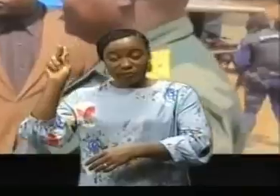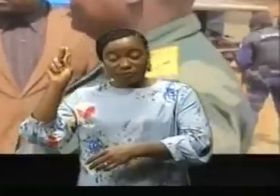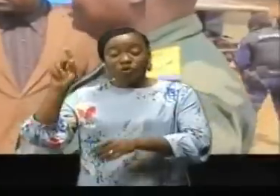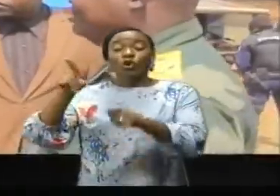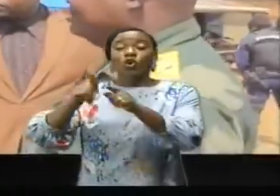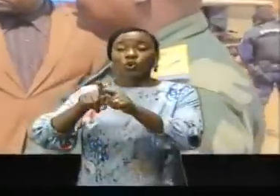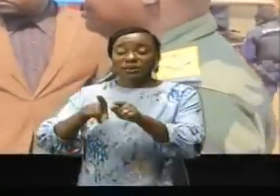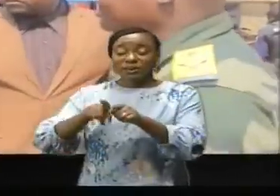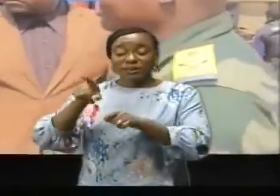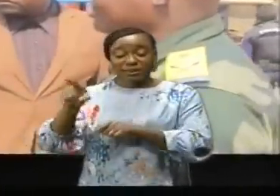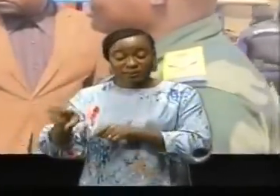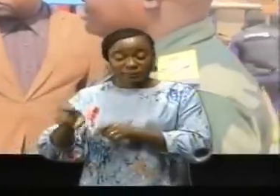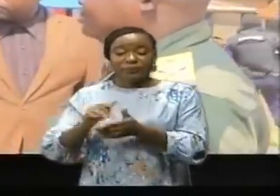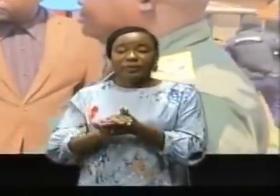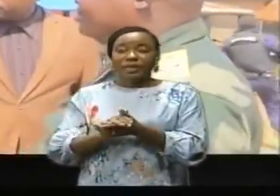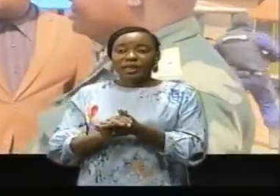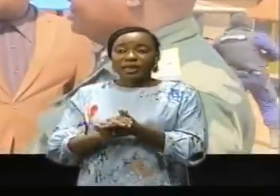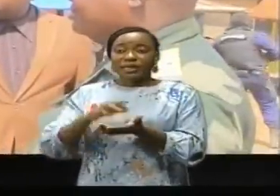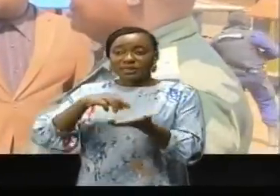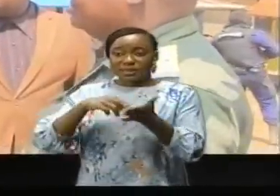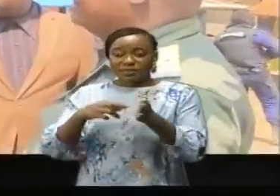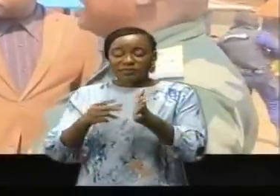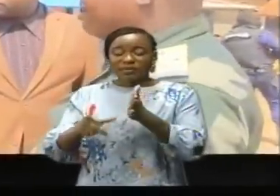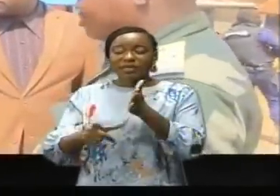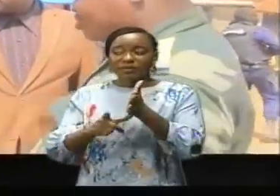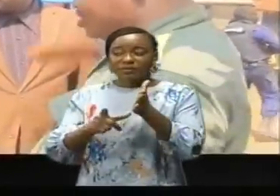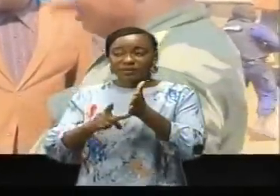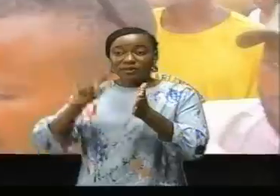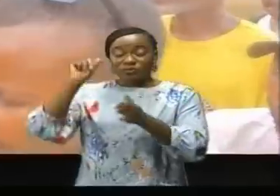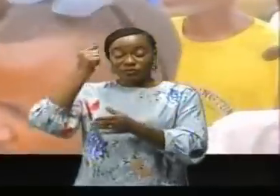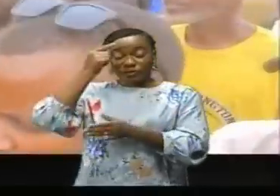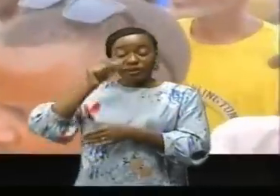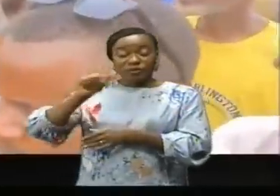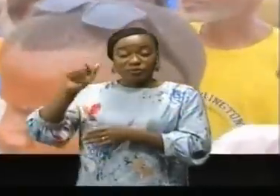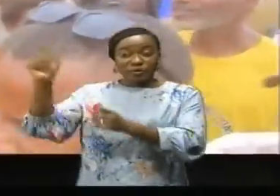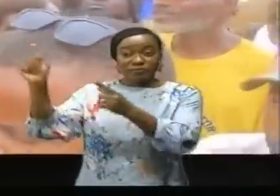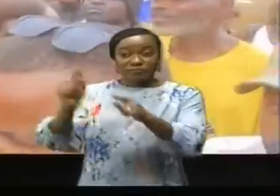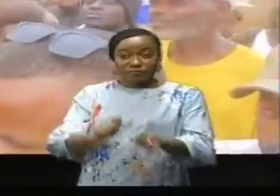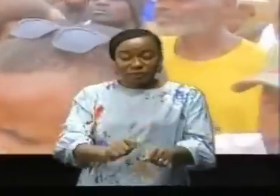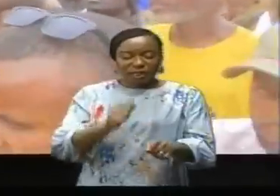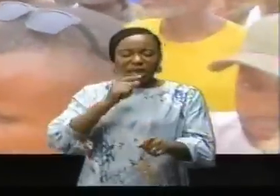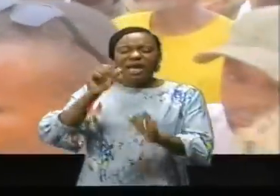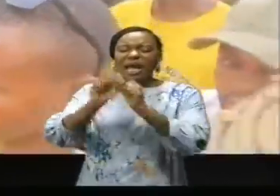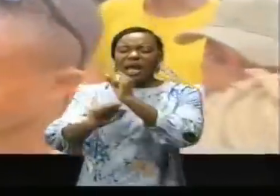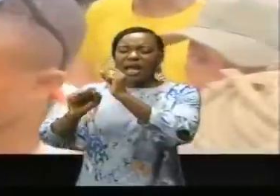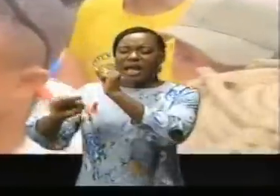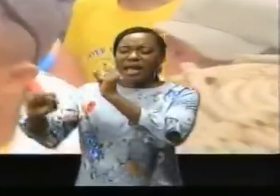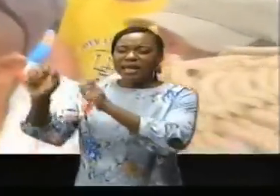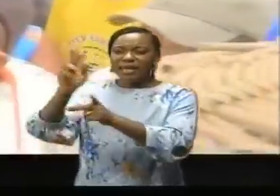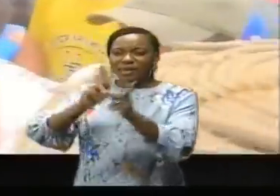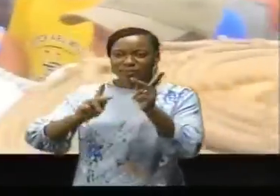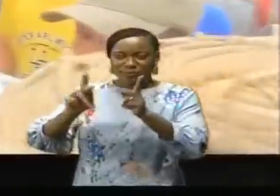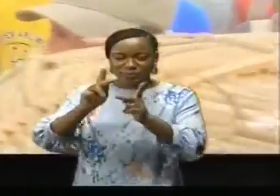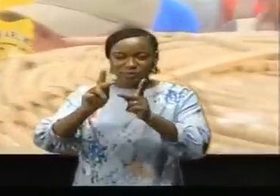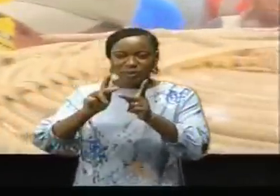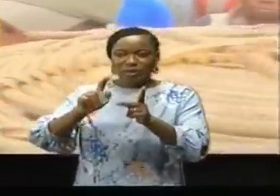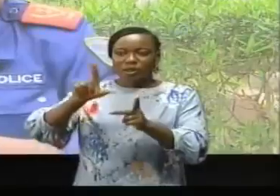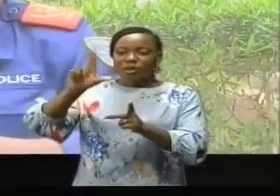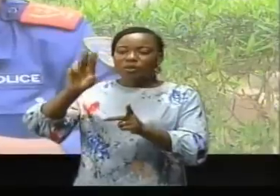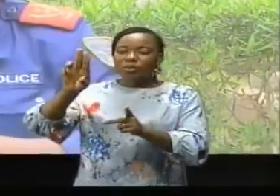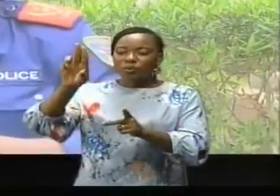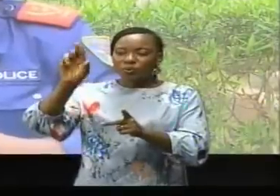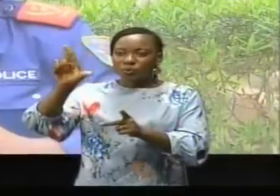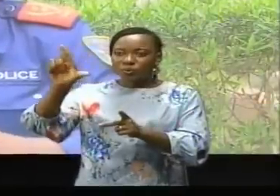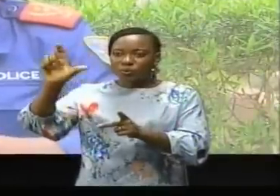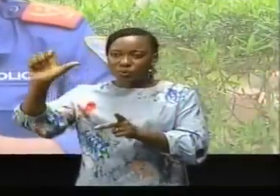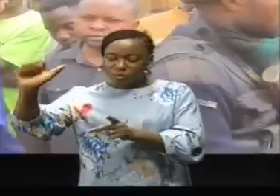routier, occasion pour le commissaire divisionnaire, à Longaboni Benjamin, de sensibiliser la population de l'Oloa à laquelle tire de la paix.